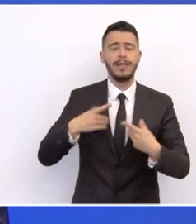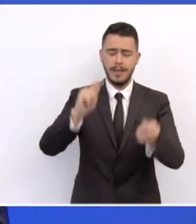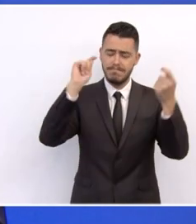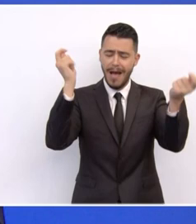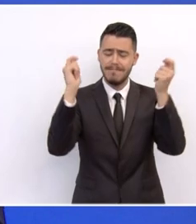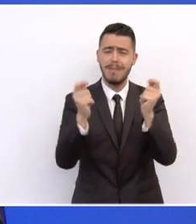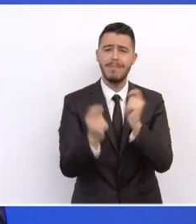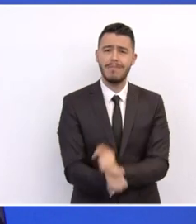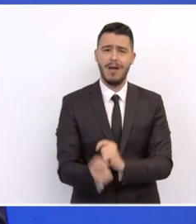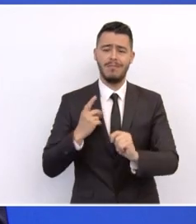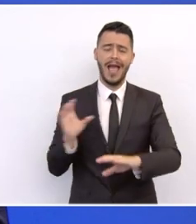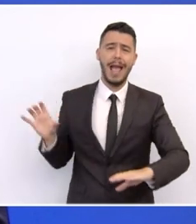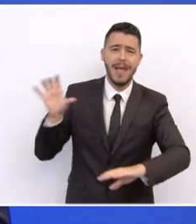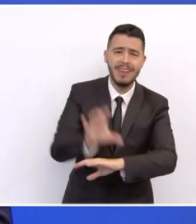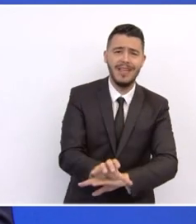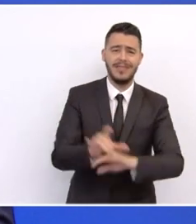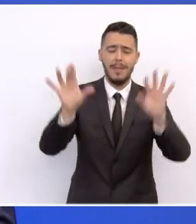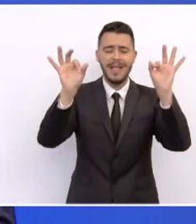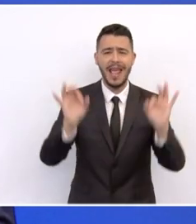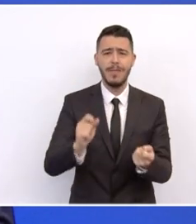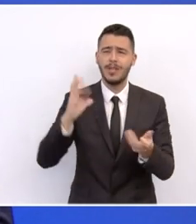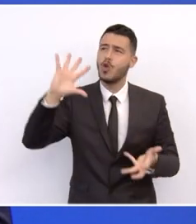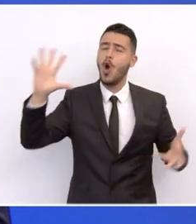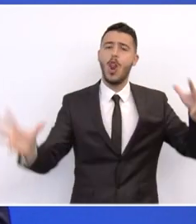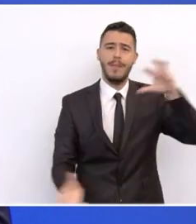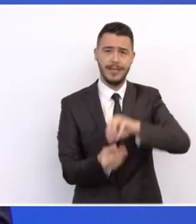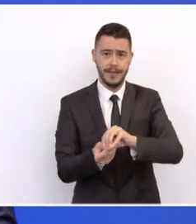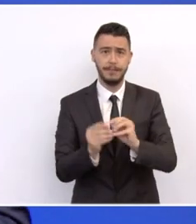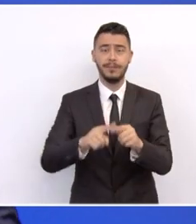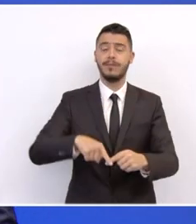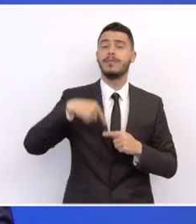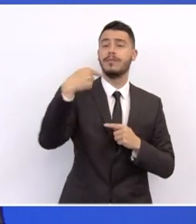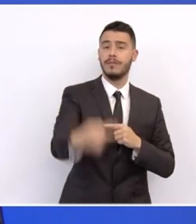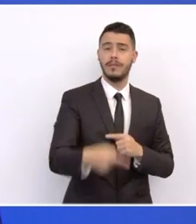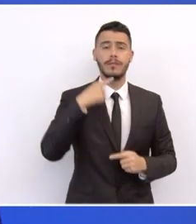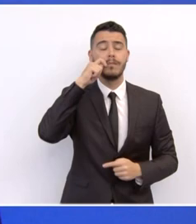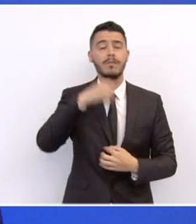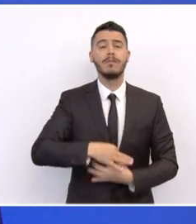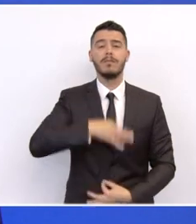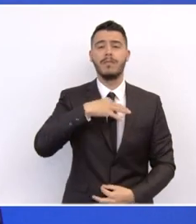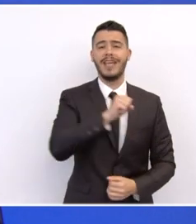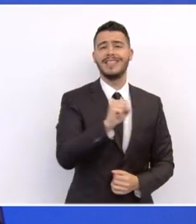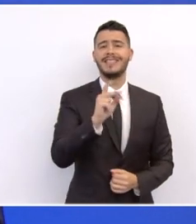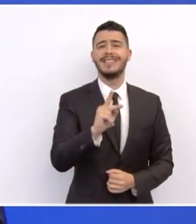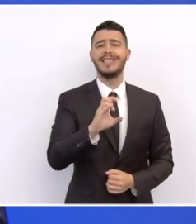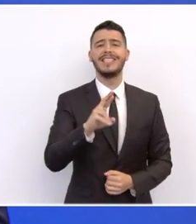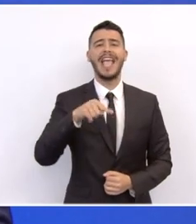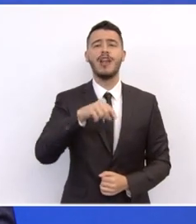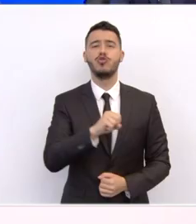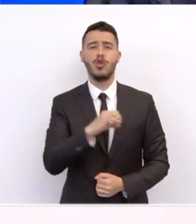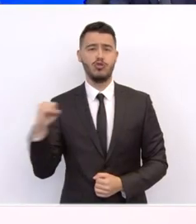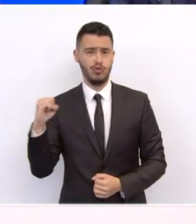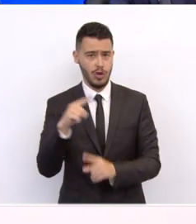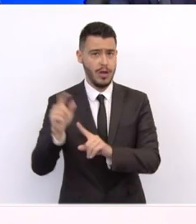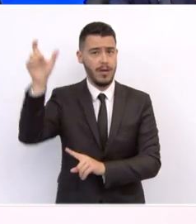Ο λόγος των κύριο Σκέρτσοφ θα μας αναλύσει ειδικότερα το κομμάτι των μεταρρυθμίσεων που περιέχονται σε αυτό το σχέδιο.